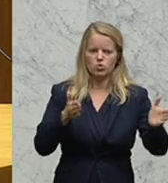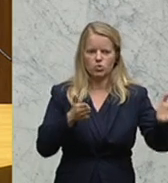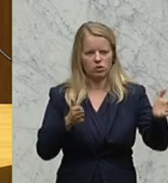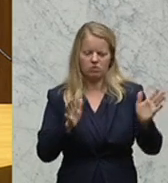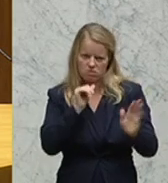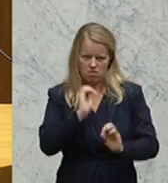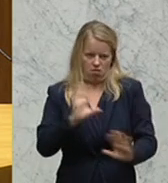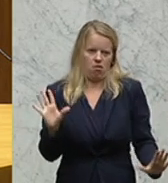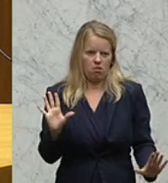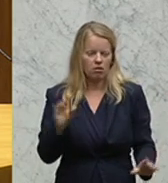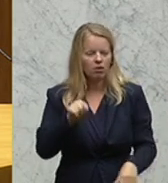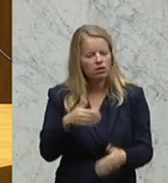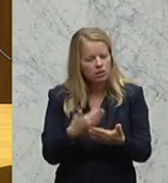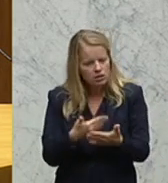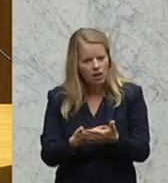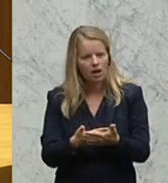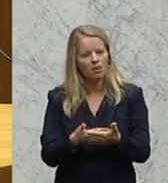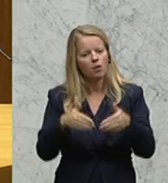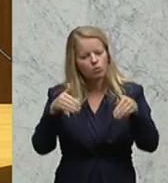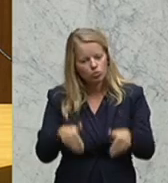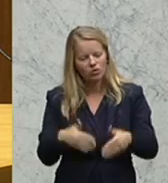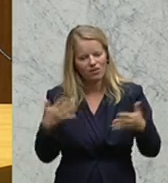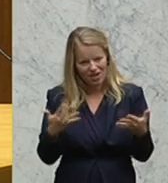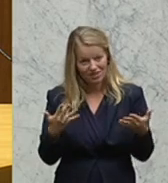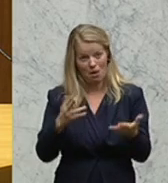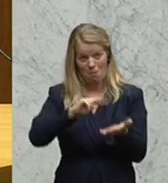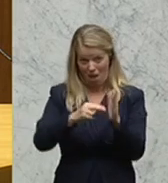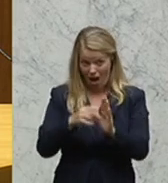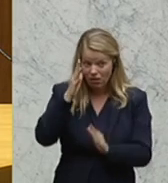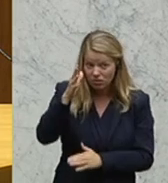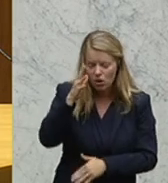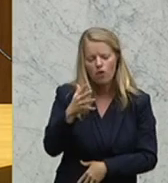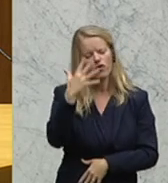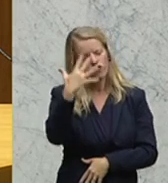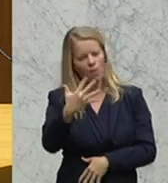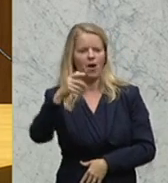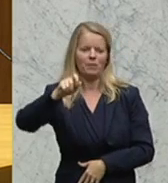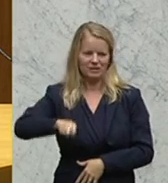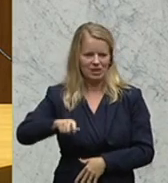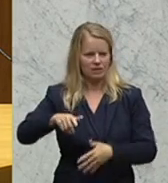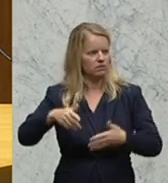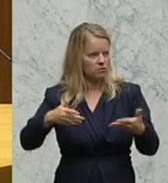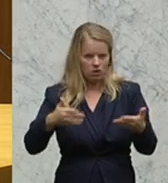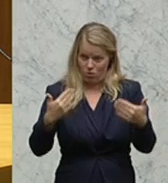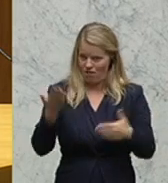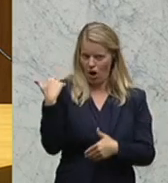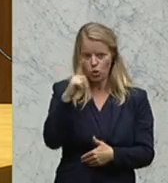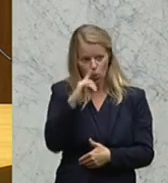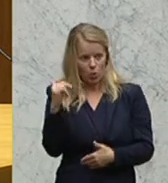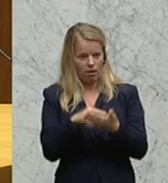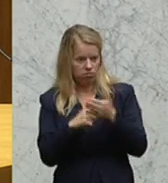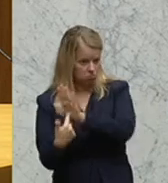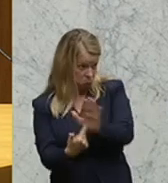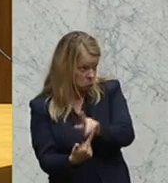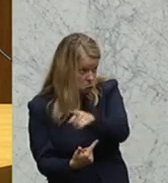beschäftigen mit dem Plan, mit dem sogenannten Plan der fünf Präsidenten, der im Juni des herrigen Jahres präsentiert wurde. Für diejenigen, es nicht